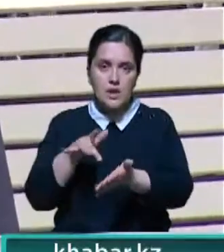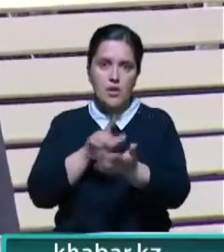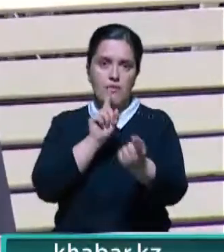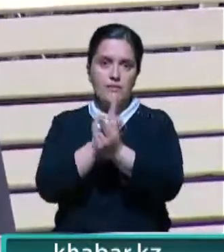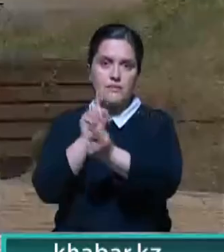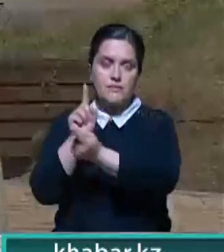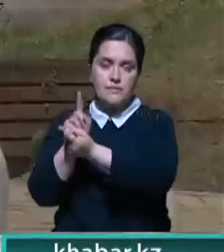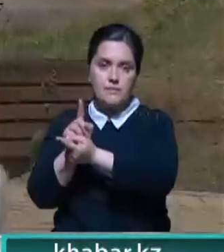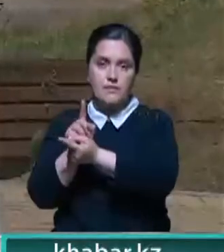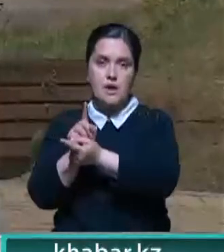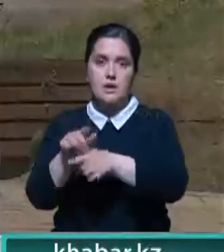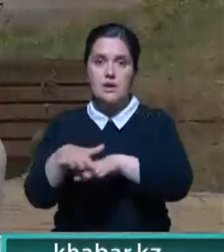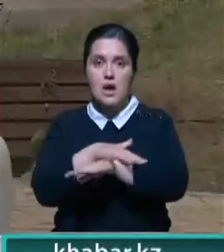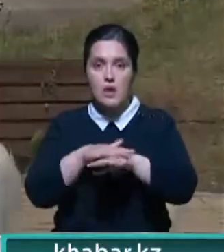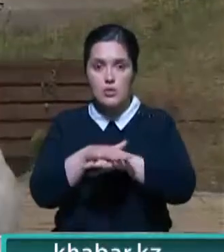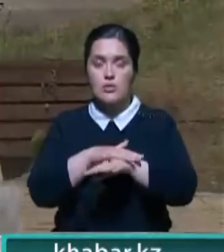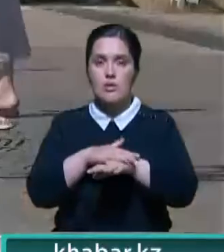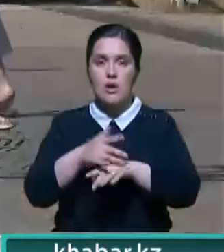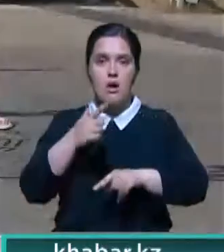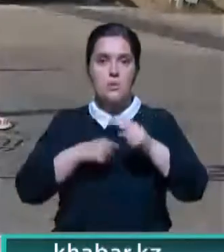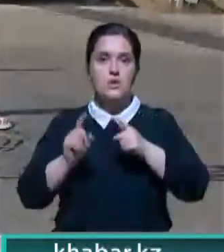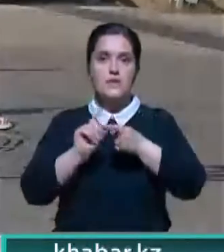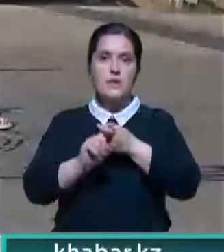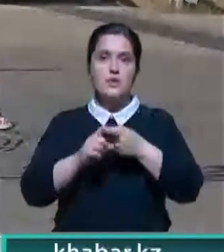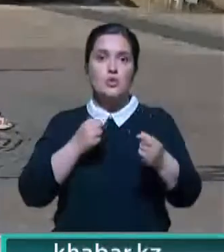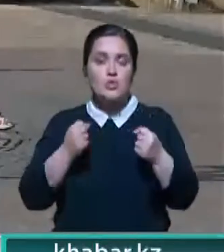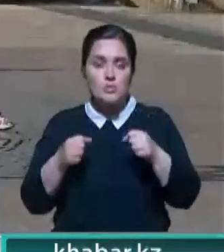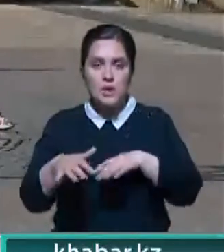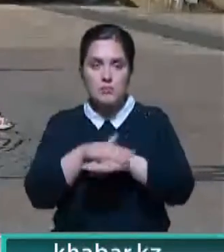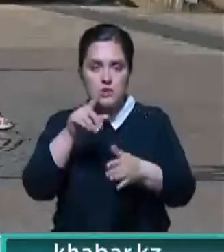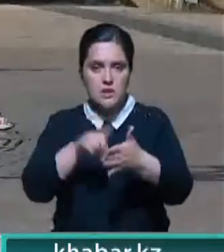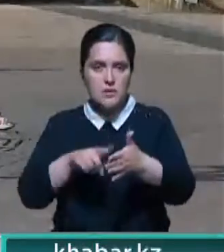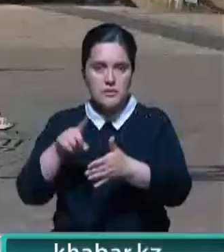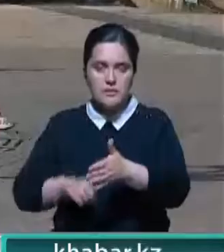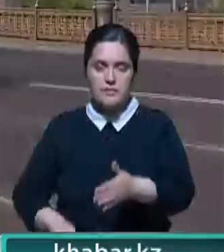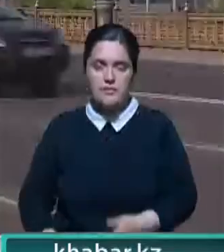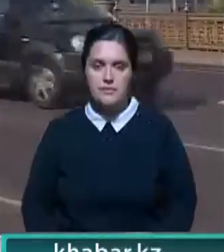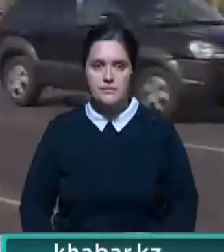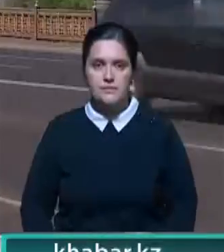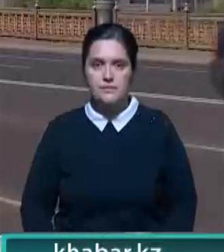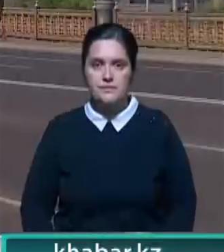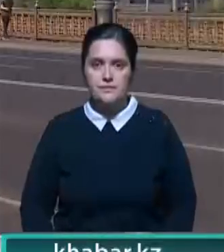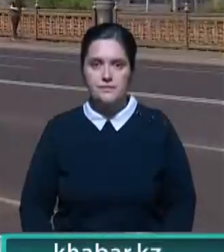встречались с соотечественниками, выстраивая обратную связь и укрепляя общественное доверие.